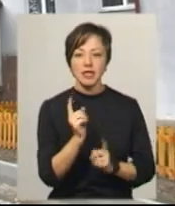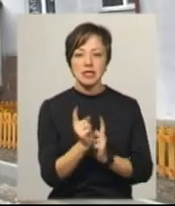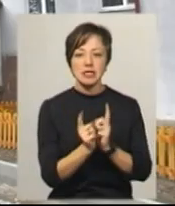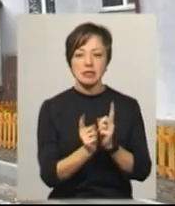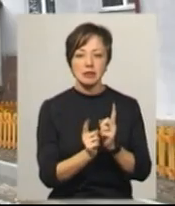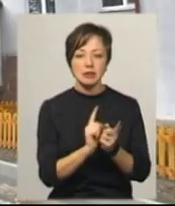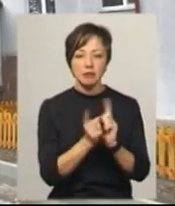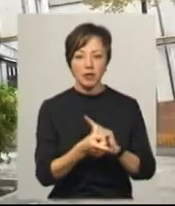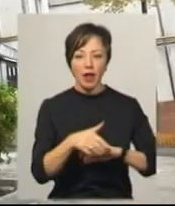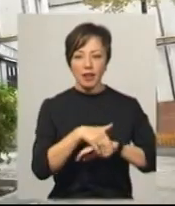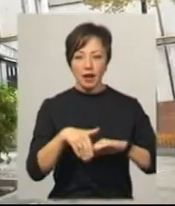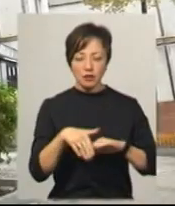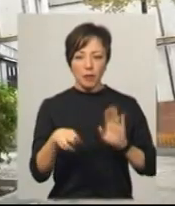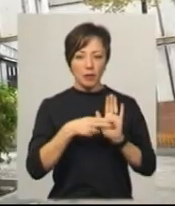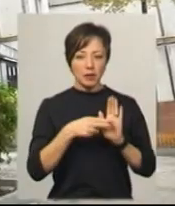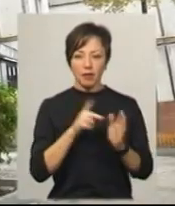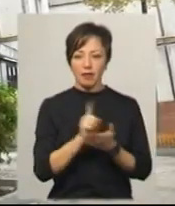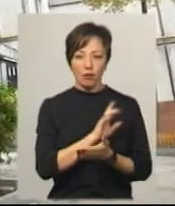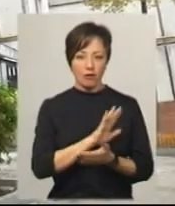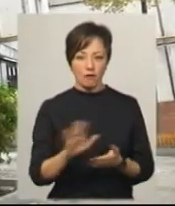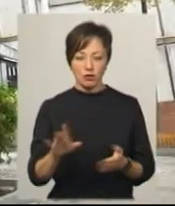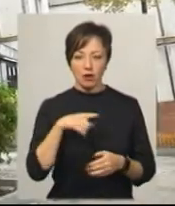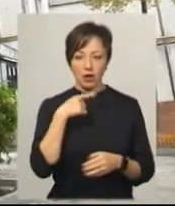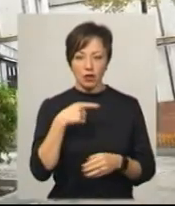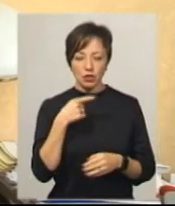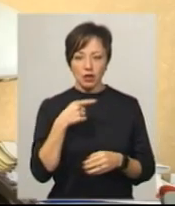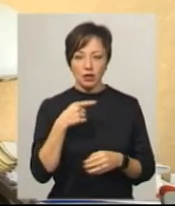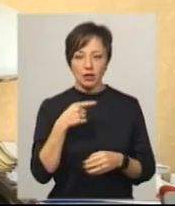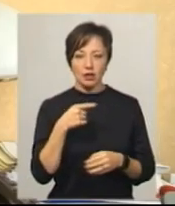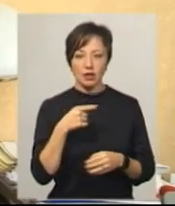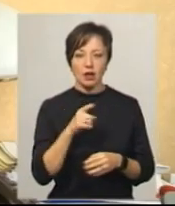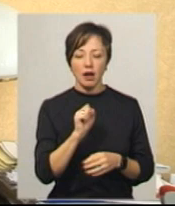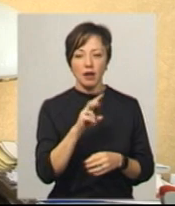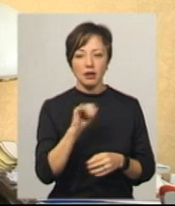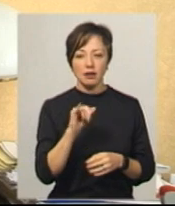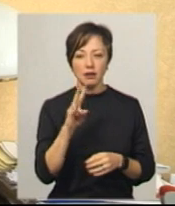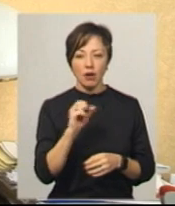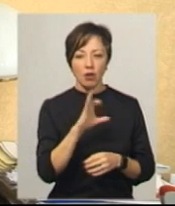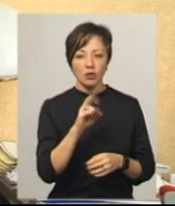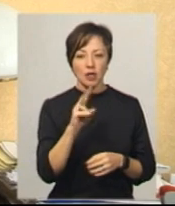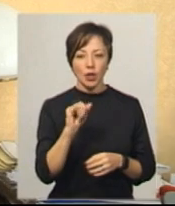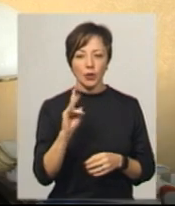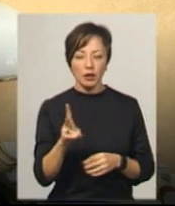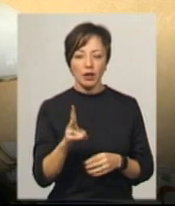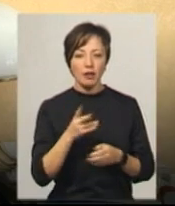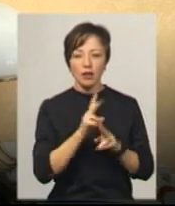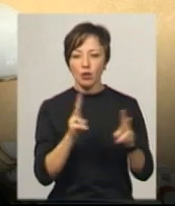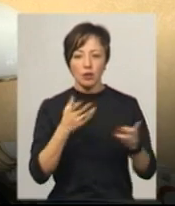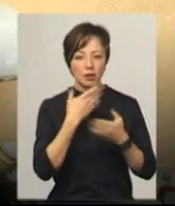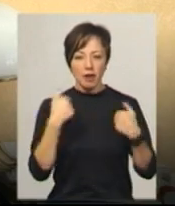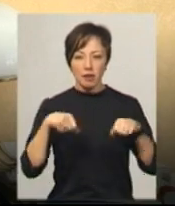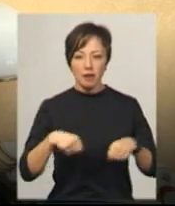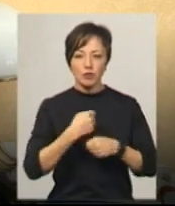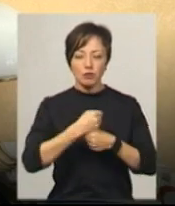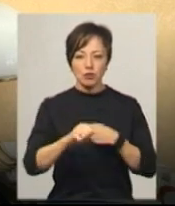органах реєстрації не обов'язково, каже нотаріо з Хмельницького міського нотаріального округу Аліна Оксанюк. Ніхто не має права заставити чи